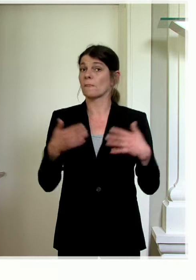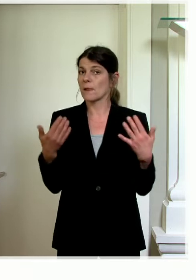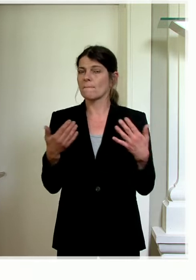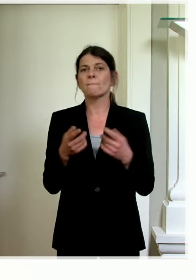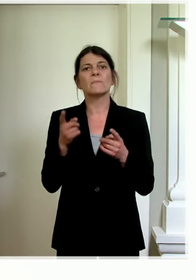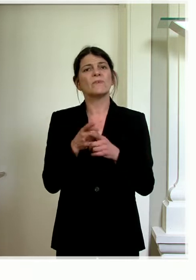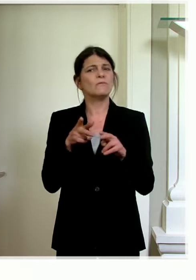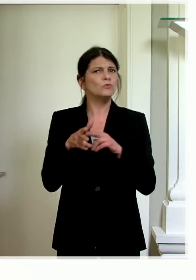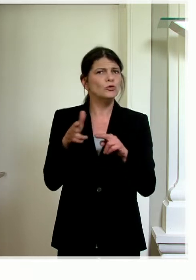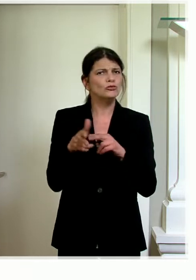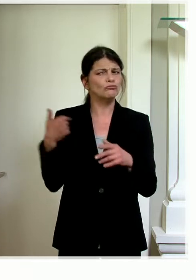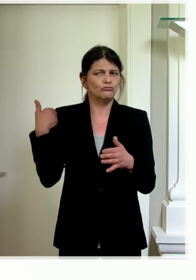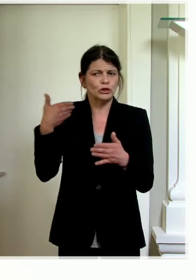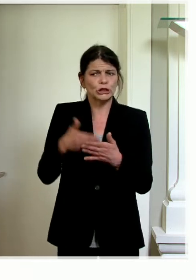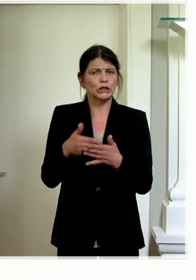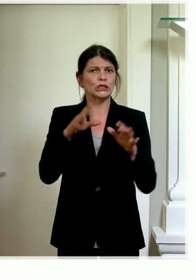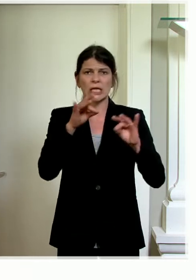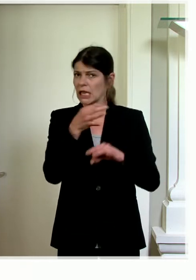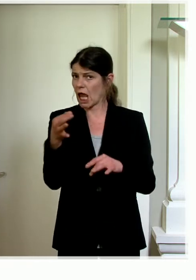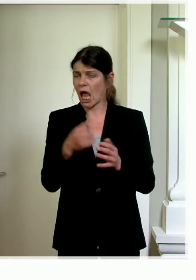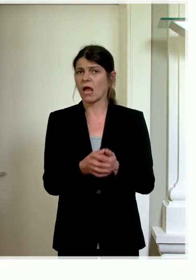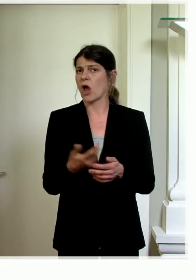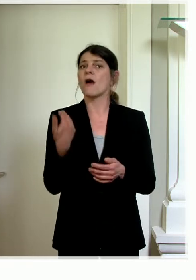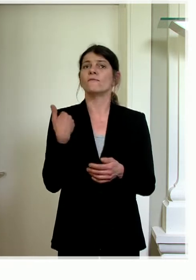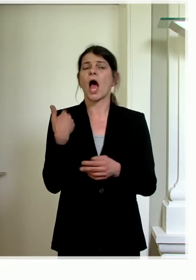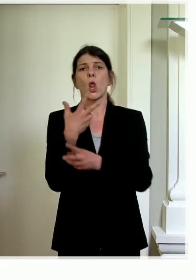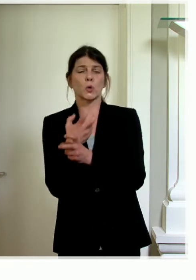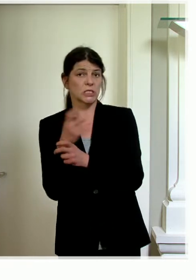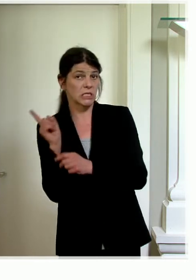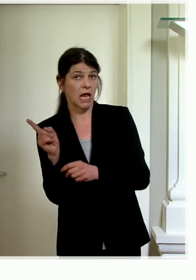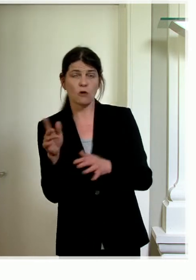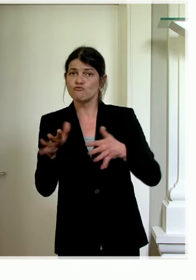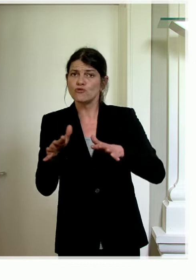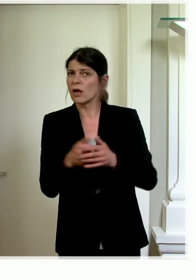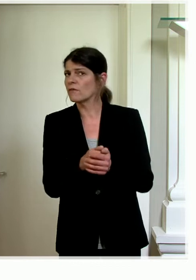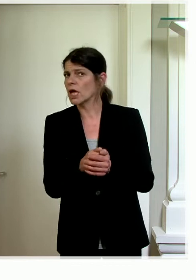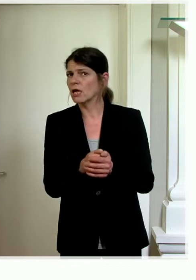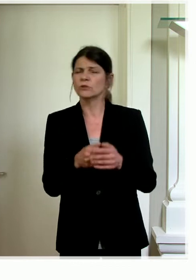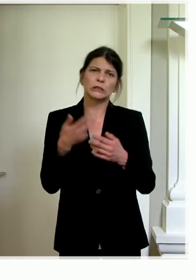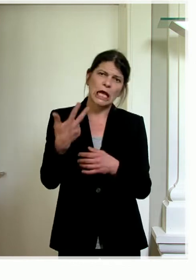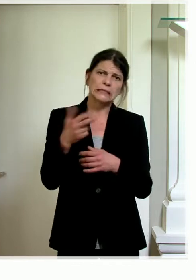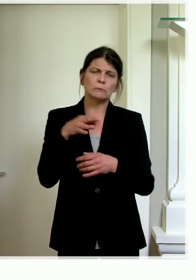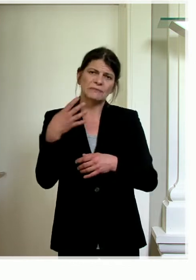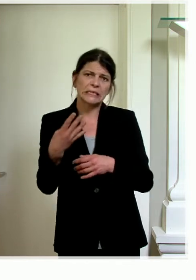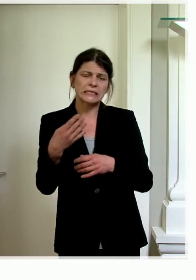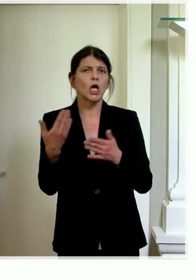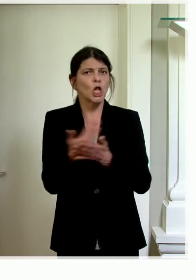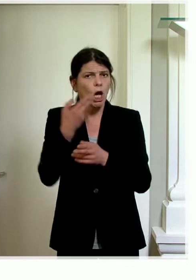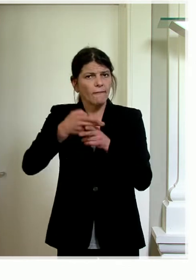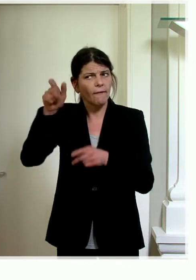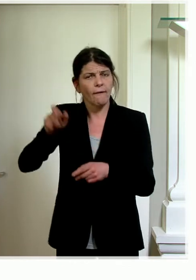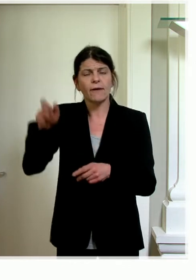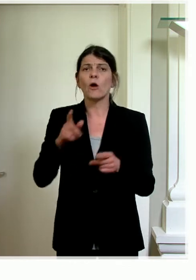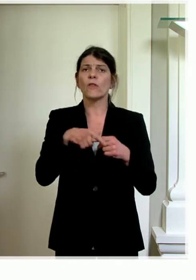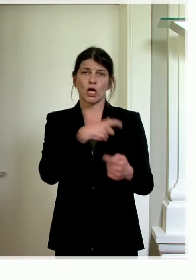Schnitt der letzten zehn Tage waren das in Österreich ungefähr etwas zwischen 30 und 40 und in der